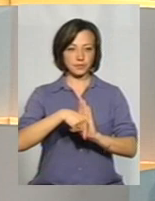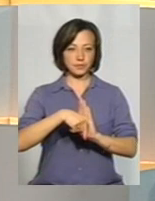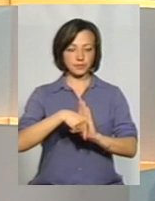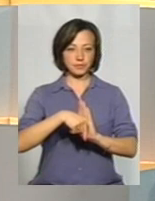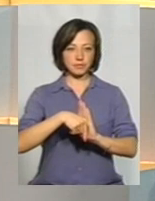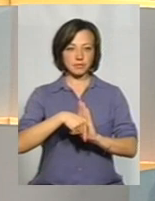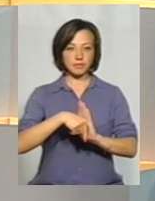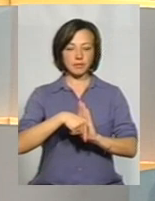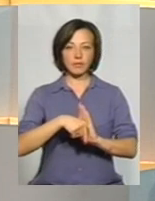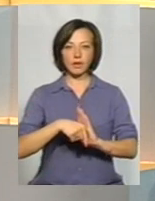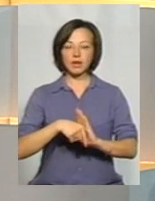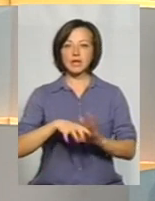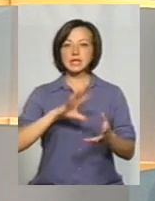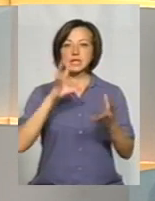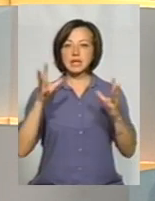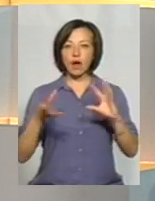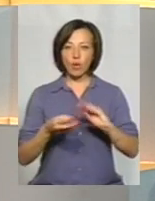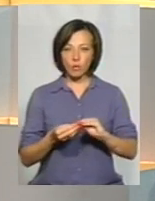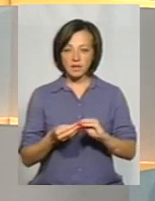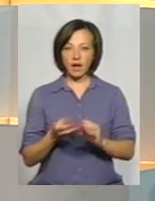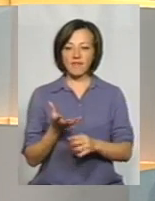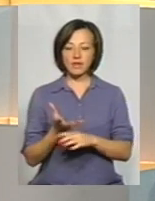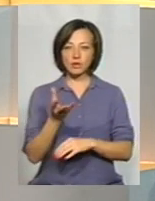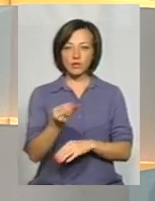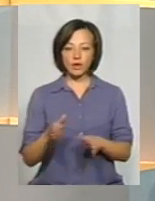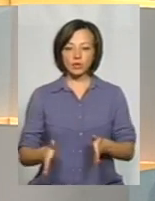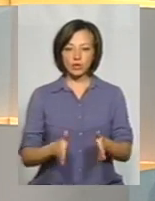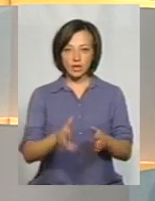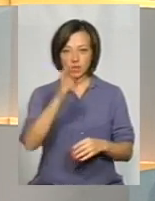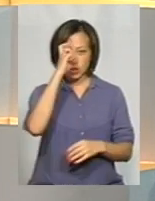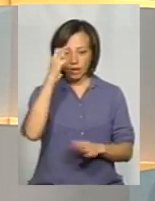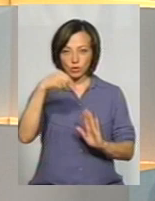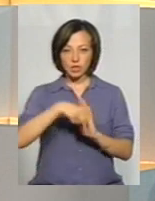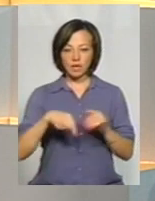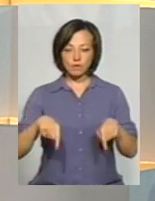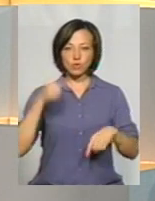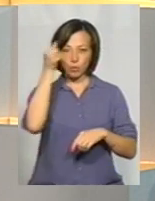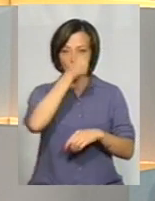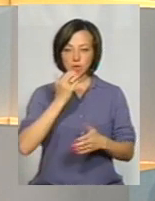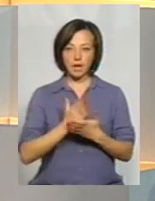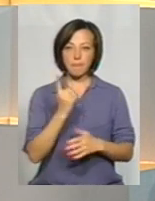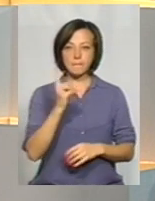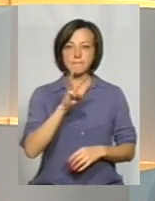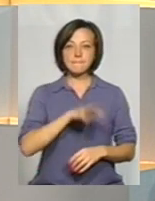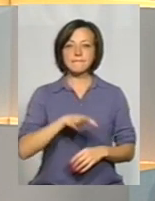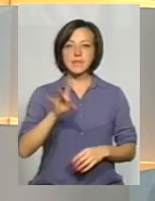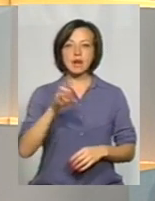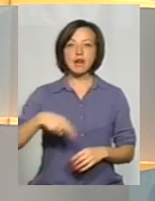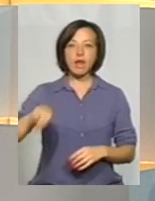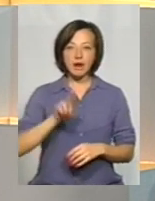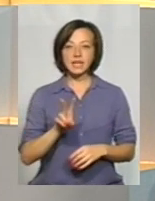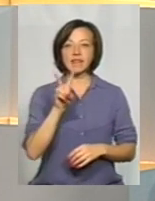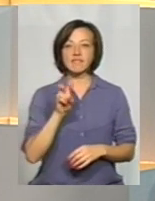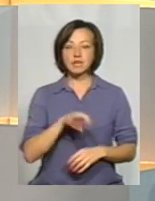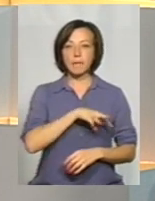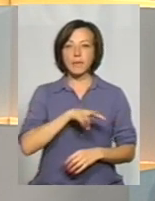А тобі, загальний обсяг фінансування доріг державного значення в цьому році складає 1 млрд 200 млн.